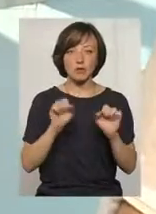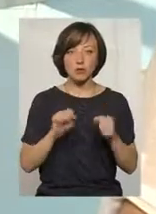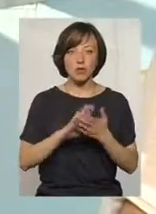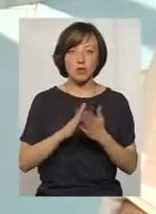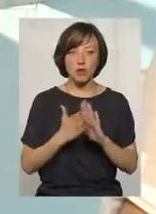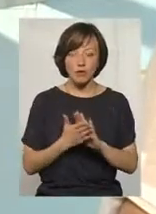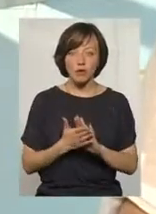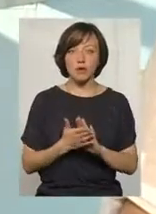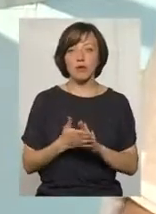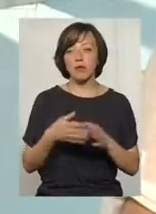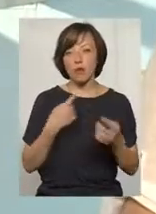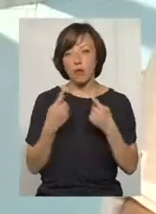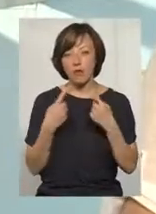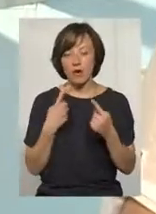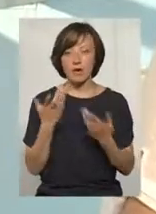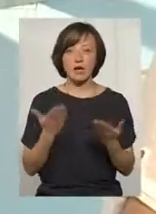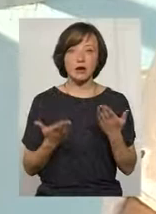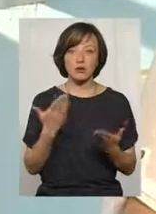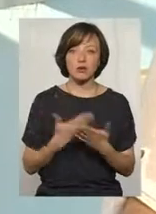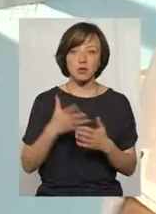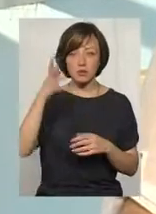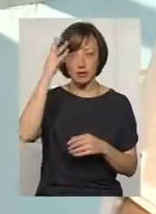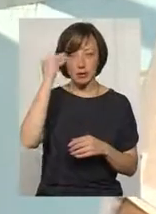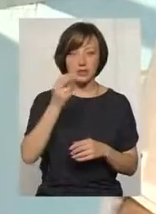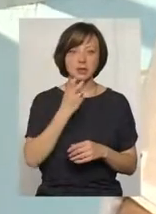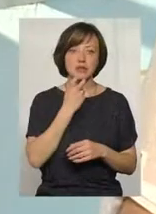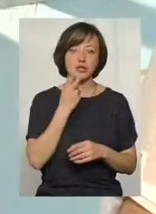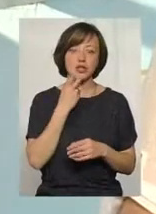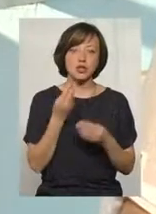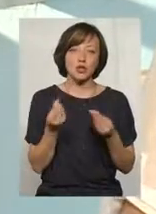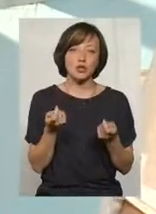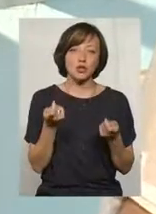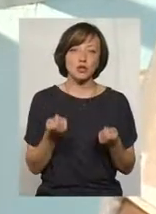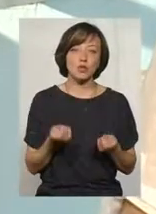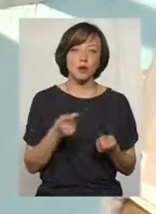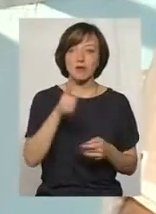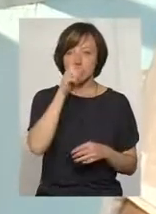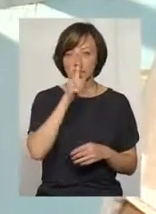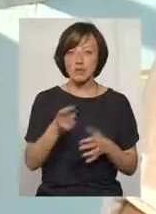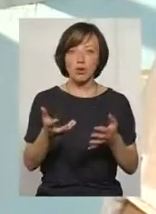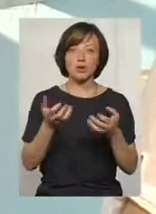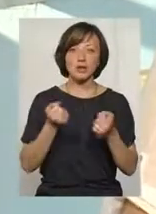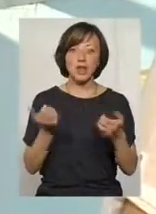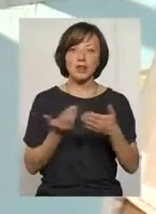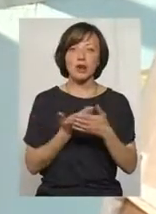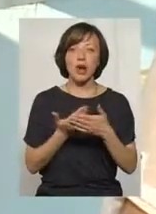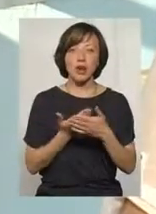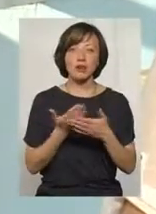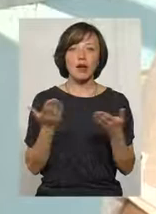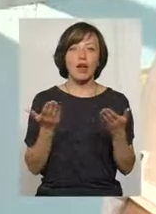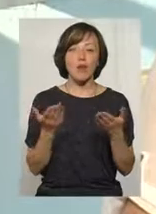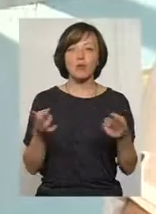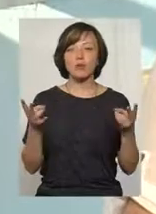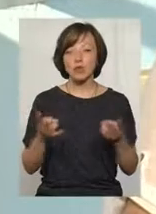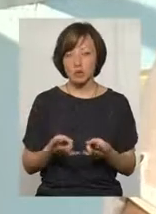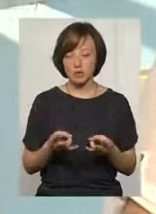домовитися, є можливості проговорити, і якщо взяти до уваги ті смішні суми, які в місяць отримуватиме кінотеатр, якому безперечно